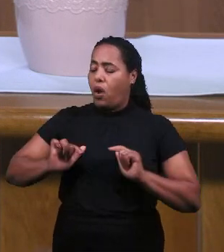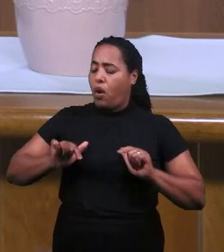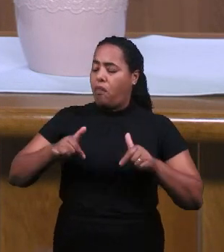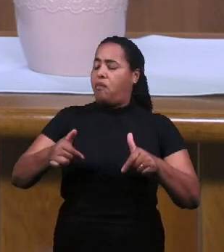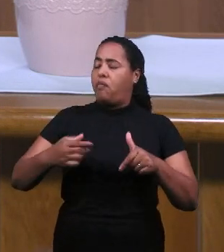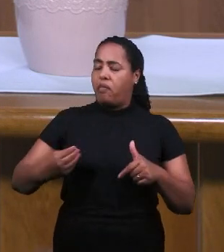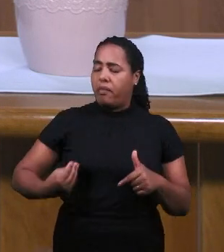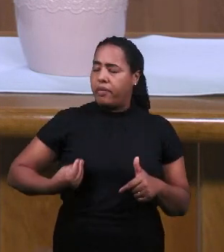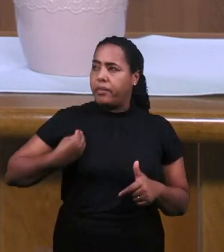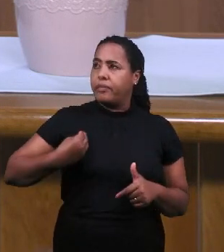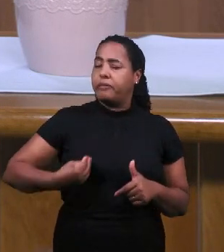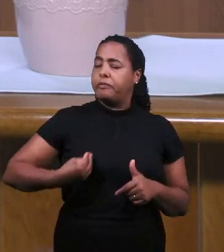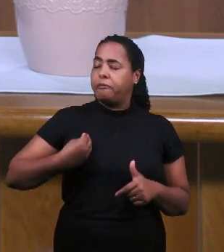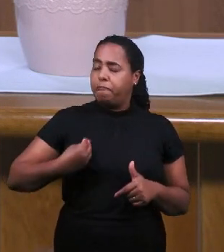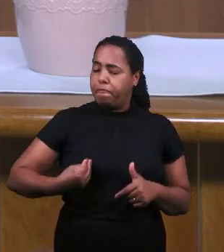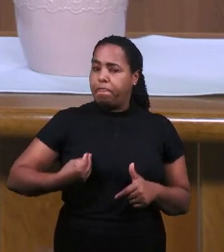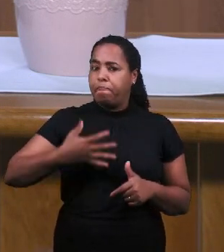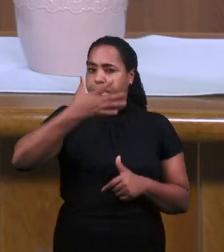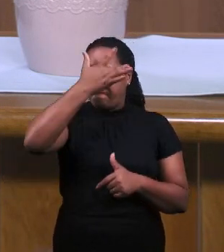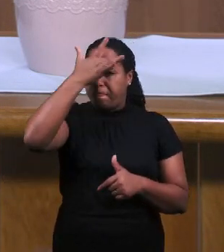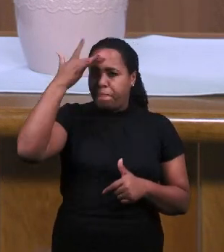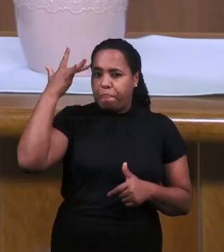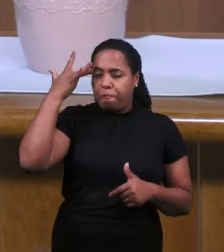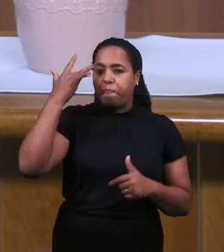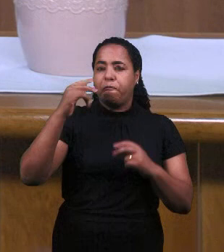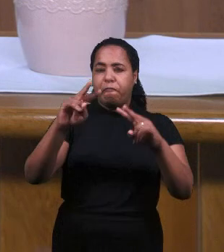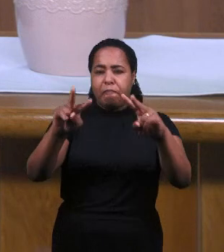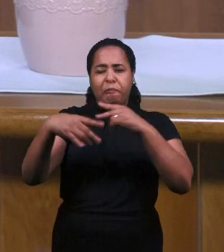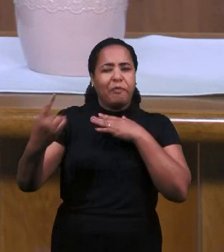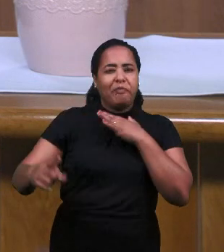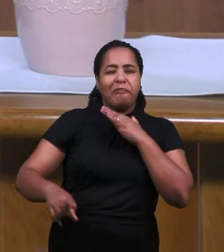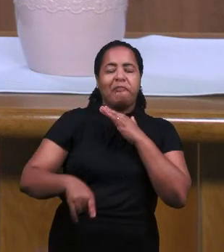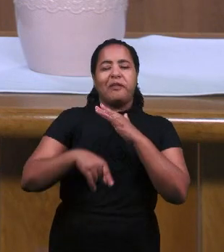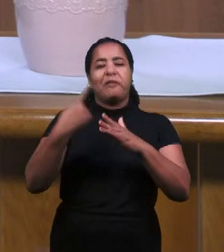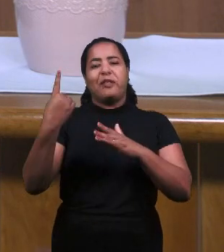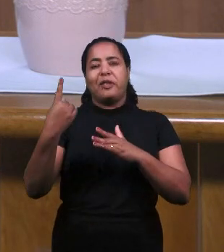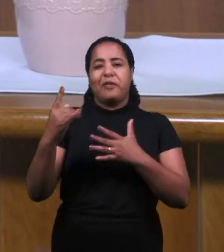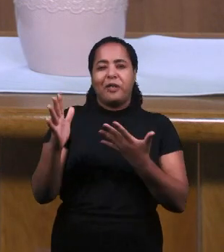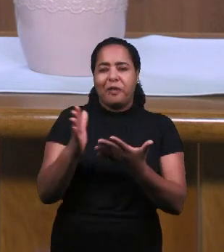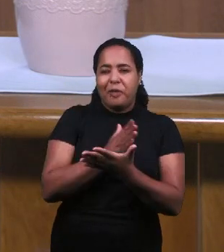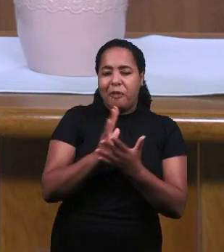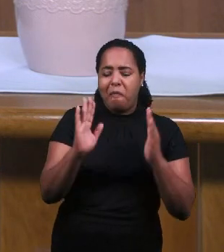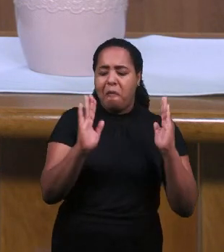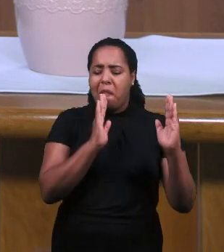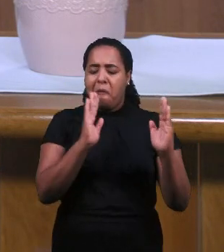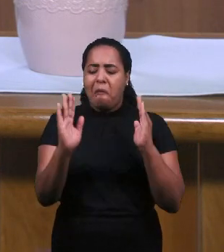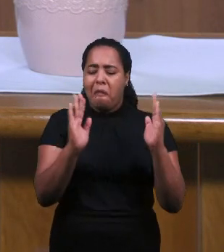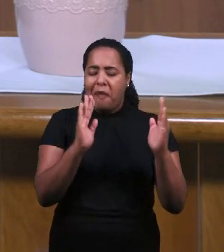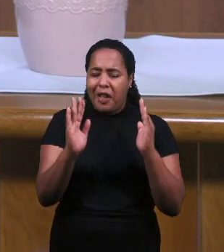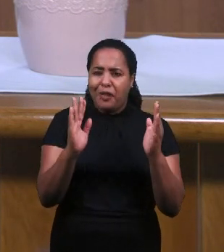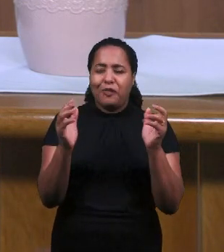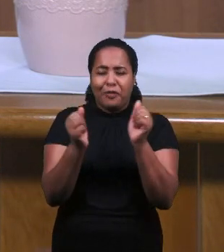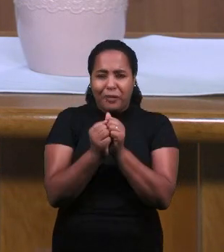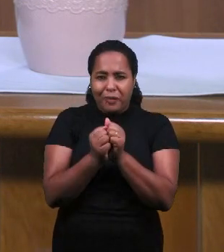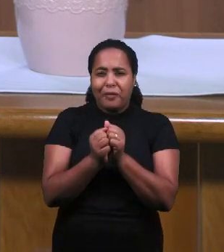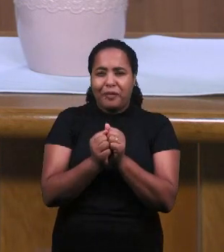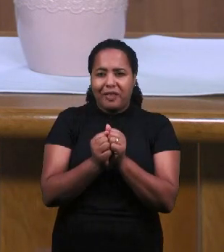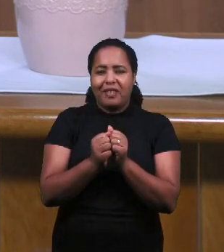И действуй в жизни тех, кто участвует впервые. Которые, возможно,